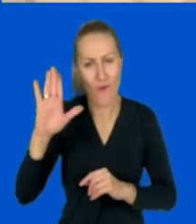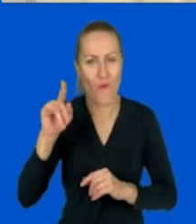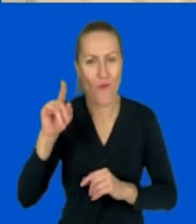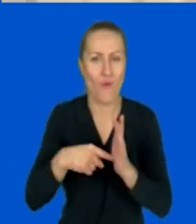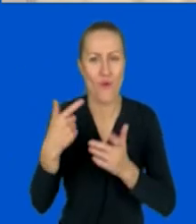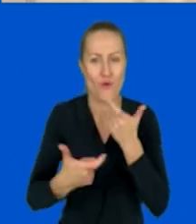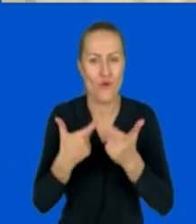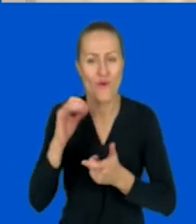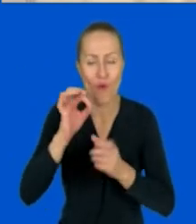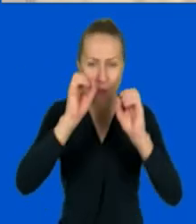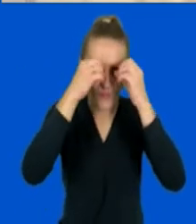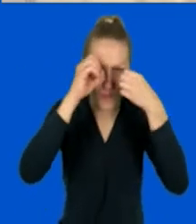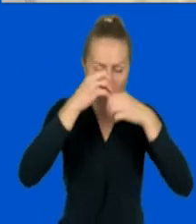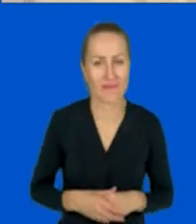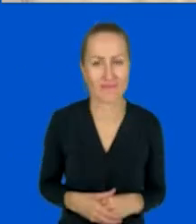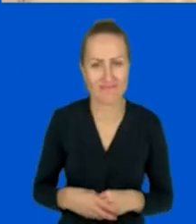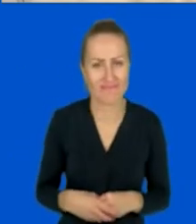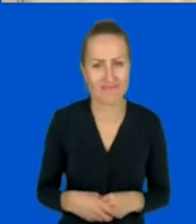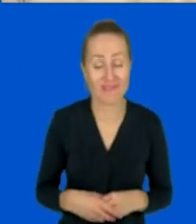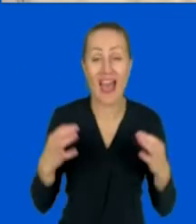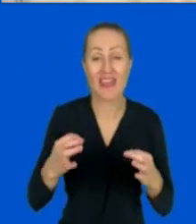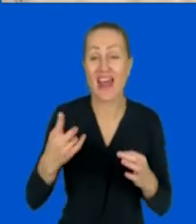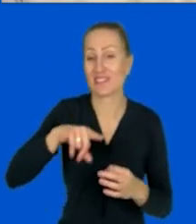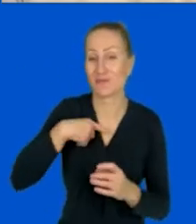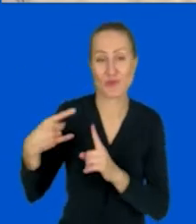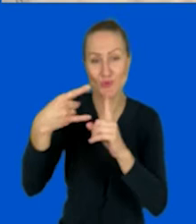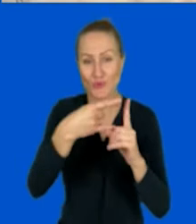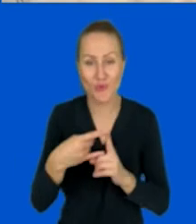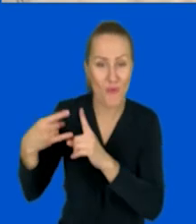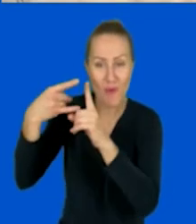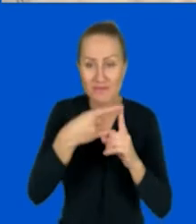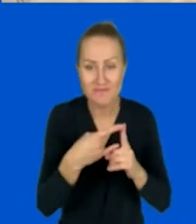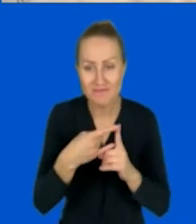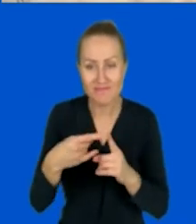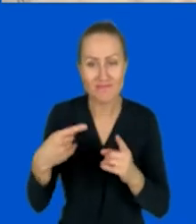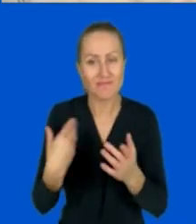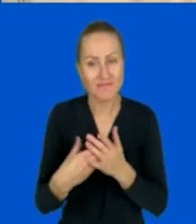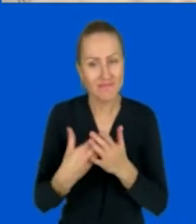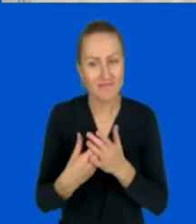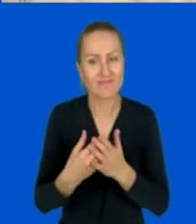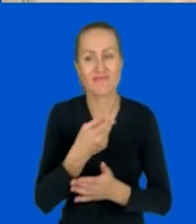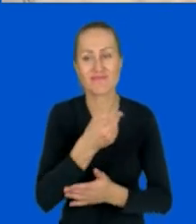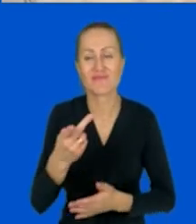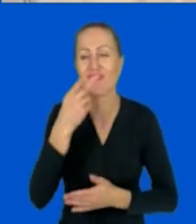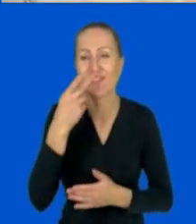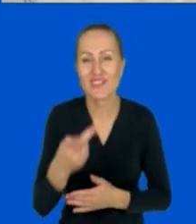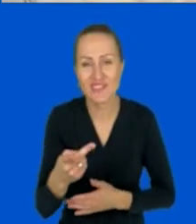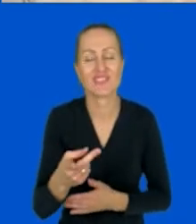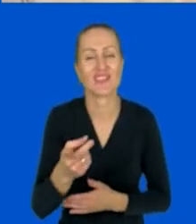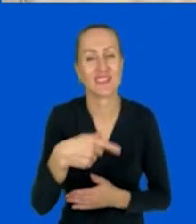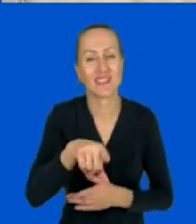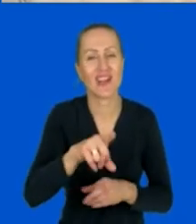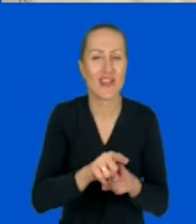Google. Teraz jesteśmy na Zoomie, więc jak widzicie, zresztą sami pewnie też macie takie